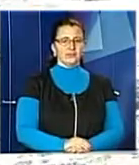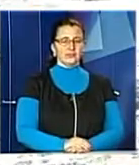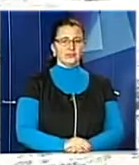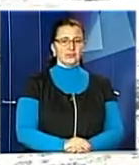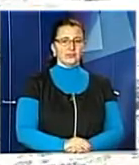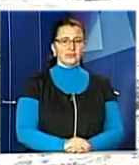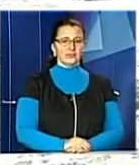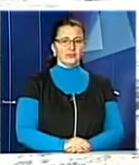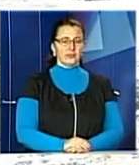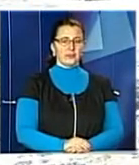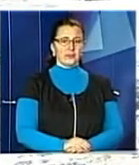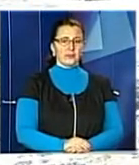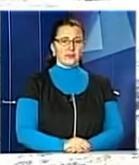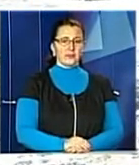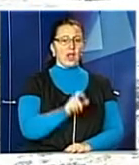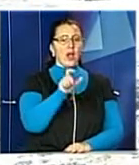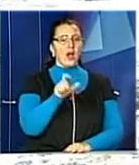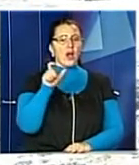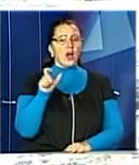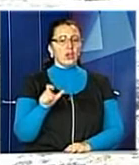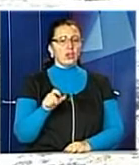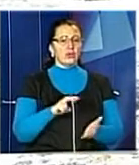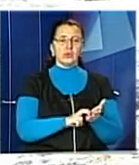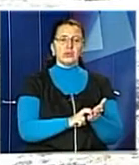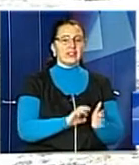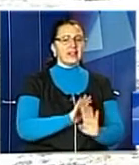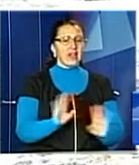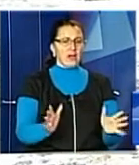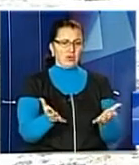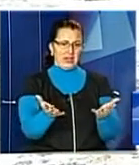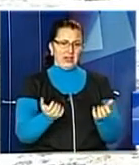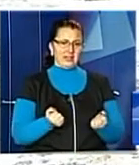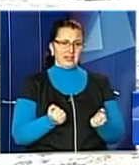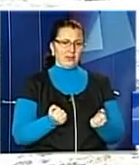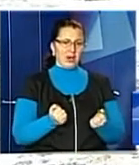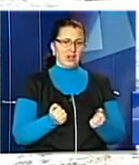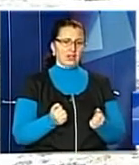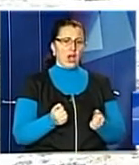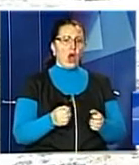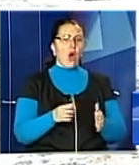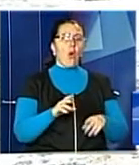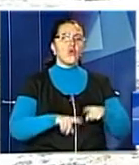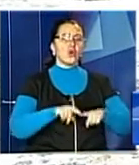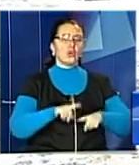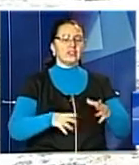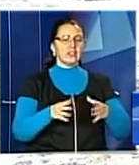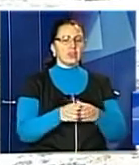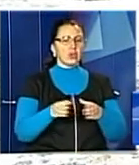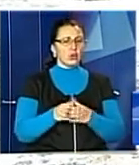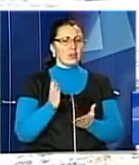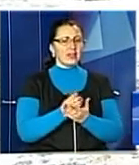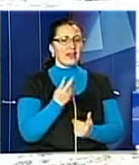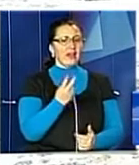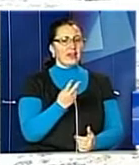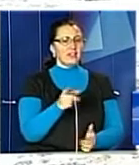Тішить те, що люди не бояться вже брати родинні групи. У нас дві